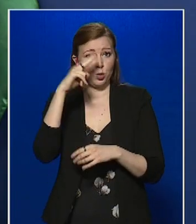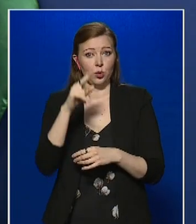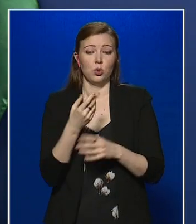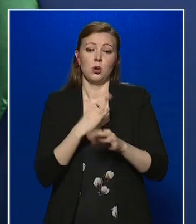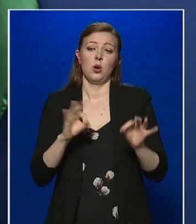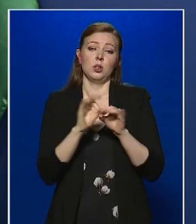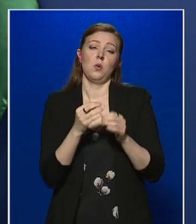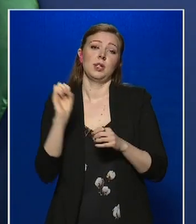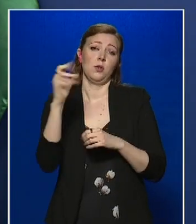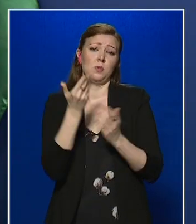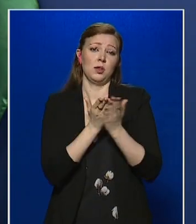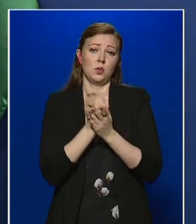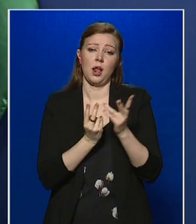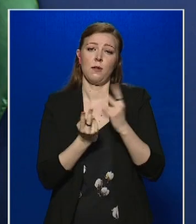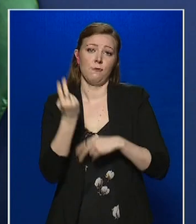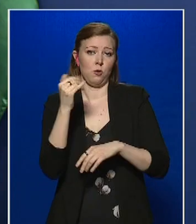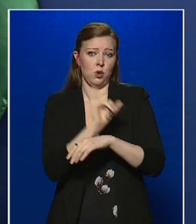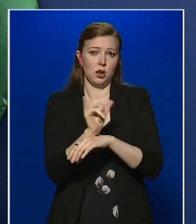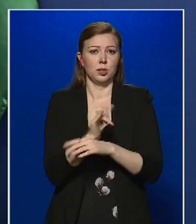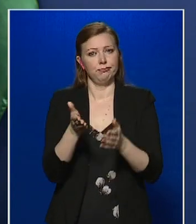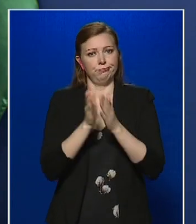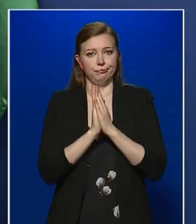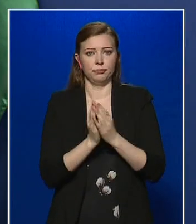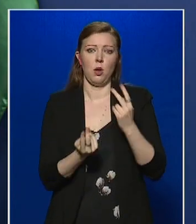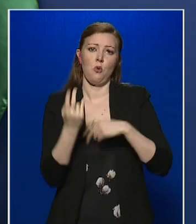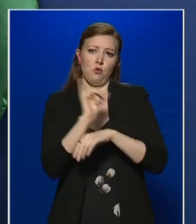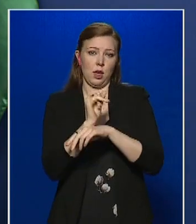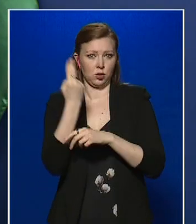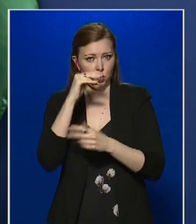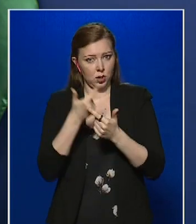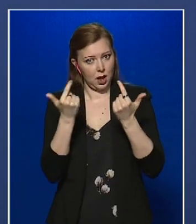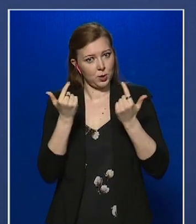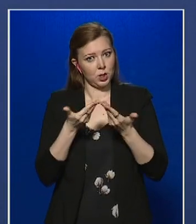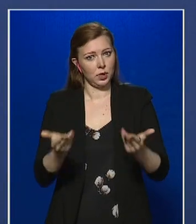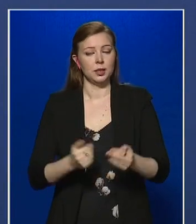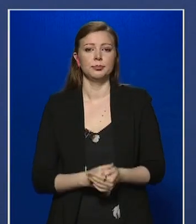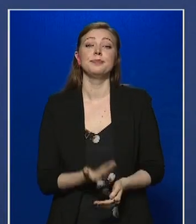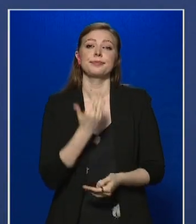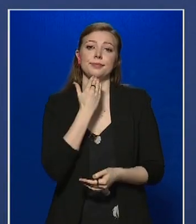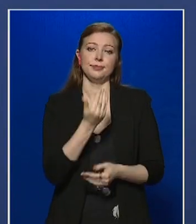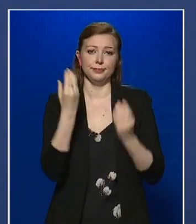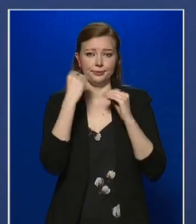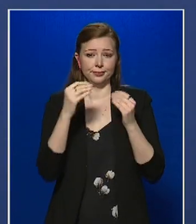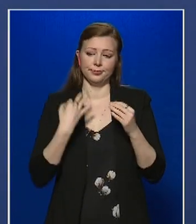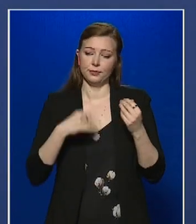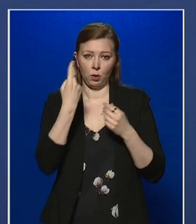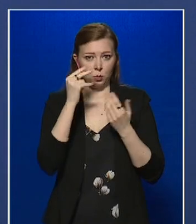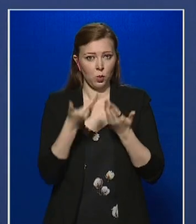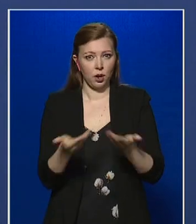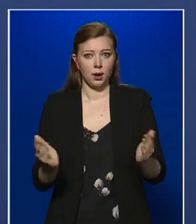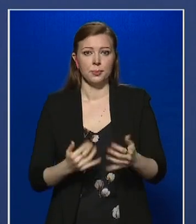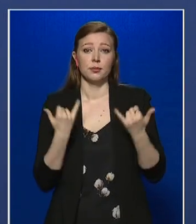Mentőszolgálat főigazgatója. Most kérem, hallgassák meg főigazgató úr tájékoztatóját. Köszönöm. Tisztelt Hölgyeim és Uraim,